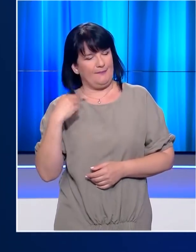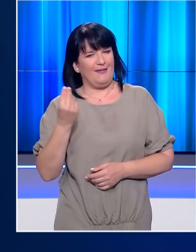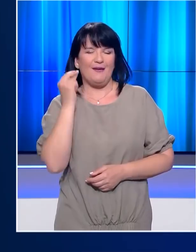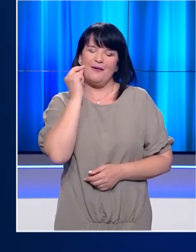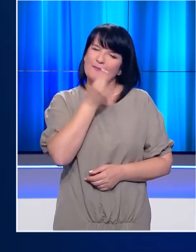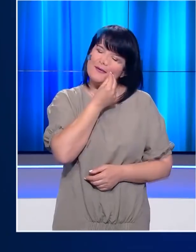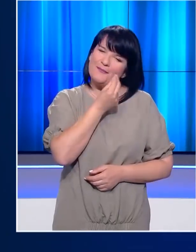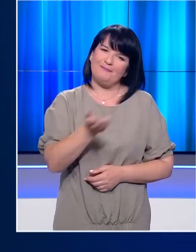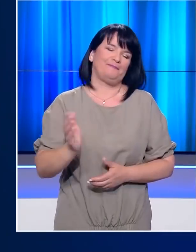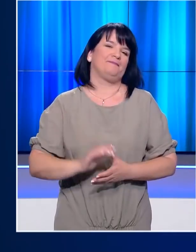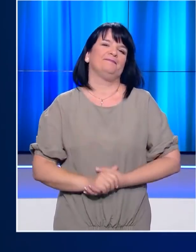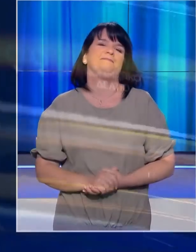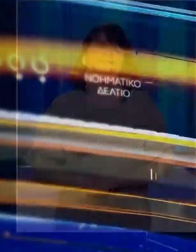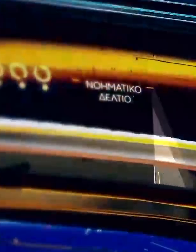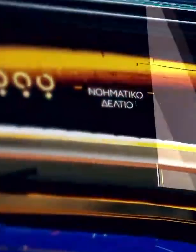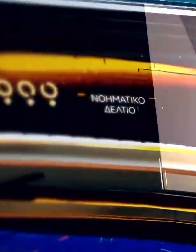Καλό σας απόγευμα.